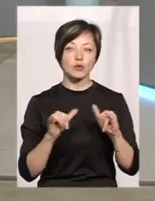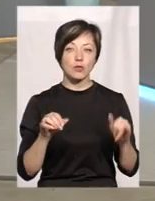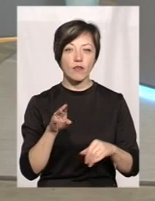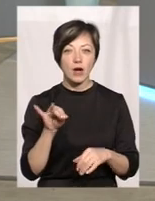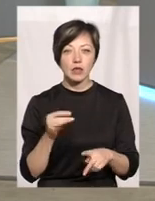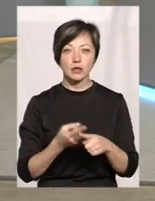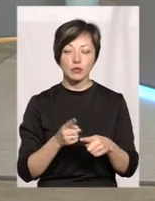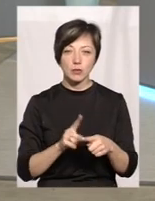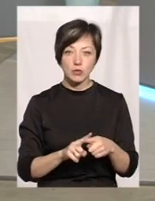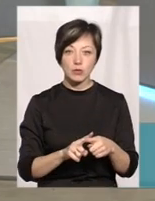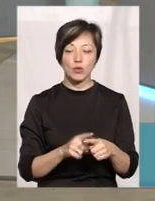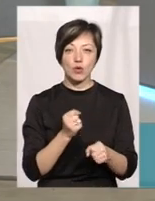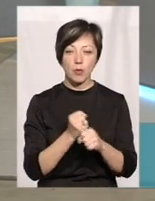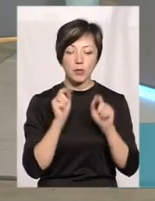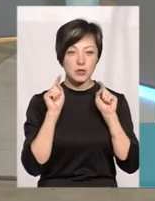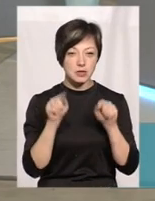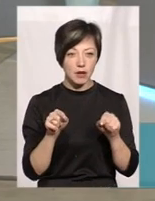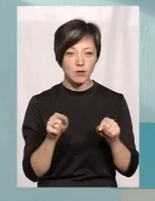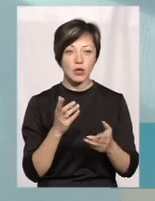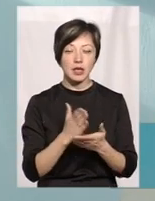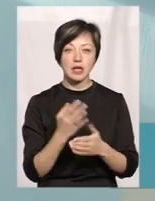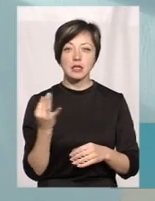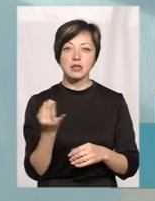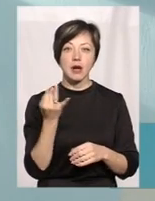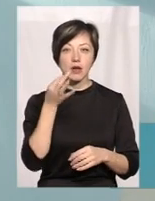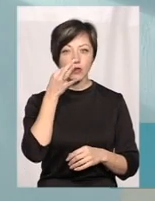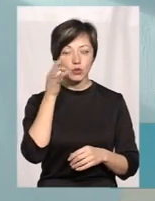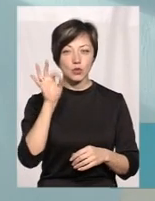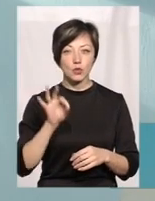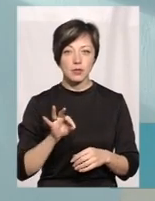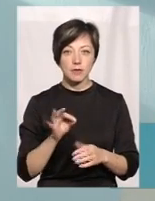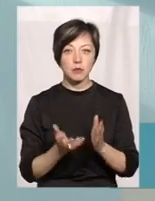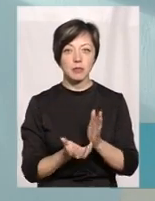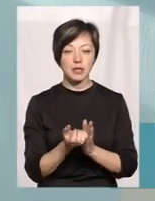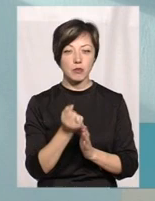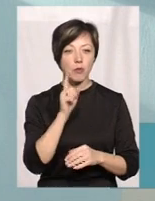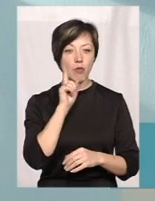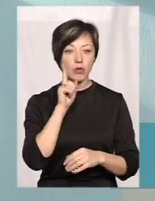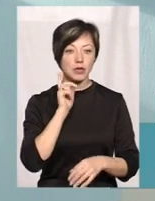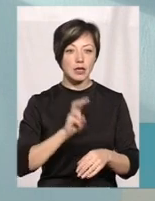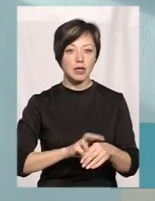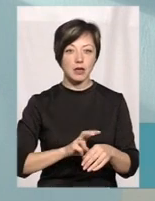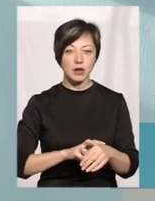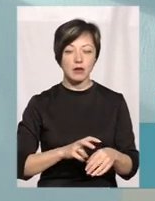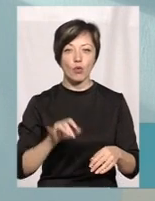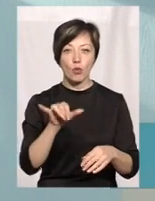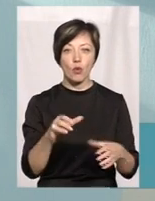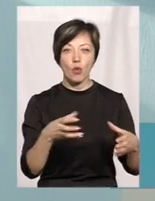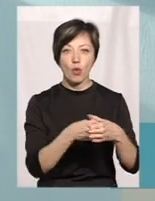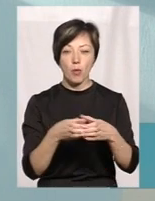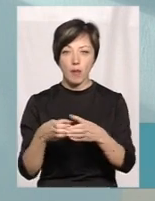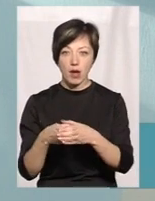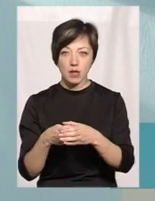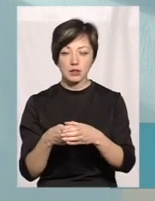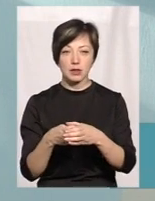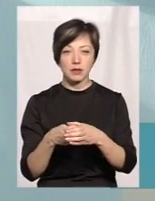Тому на це і робимо ставку. Є дуже цікавий досвід підтримки молодих лікарів в громадах. Тим більше